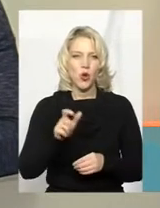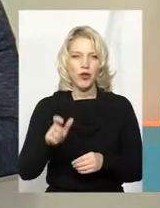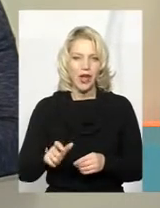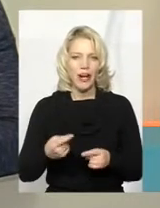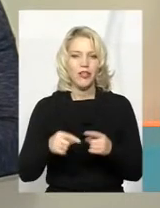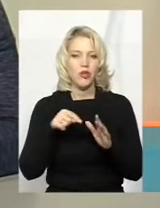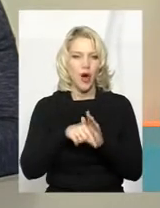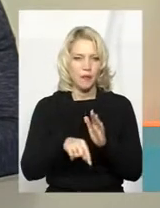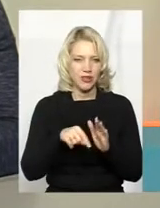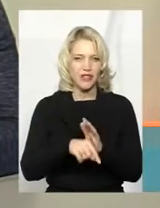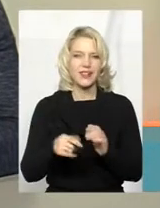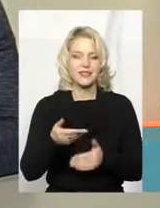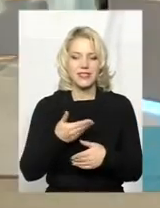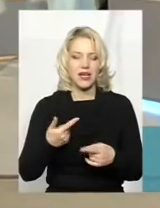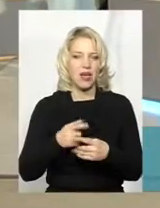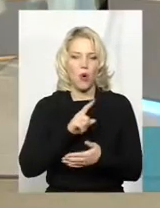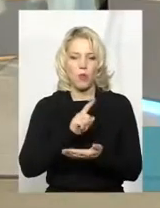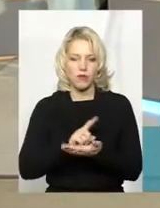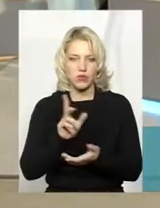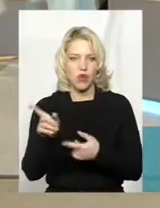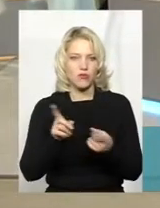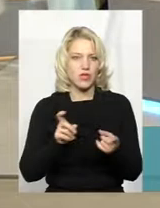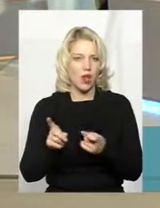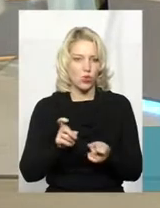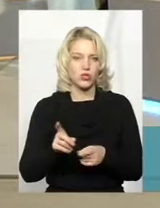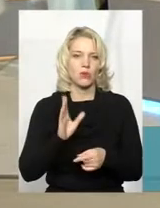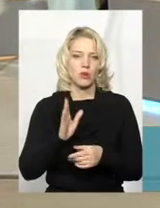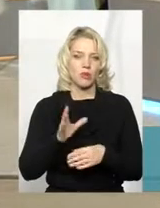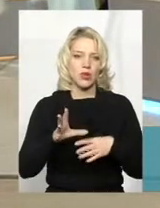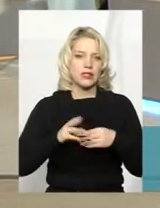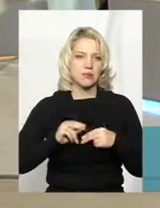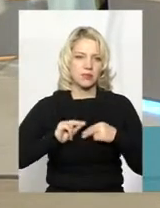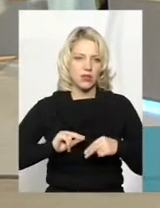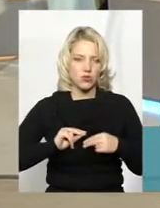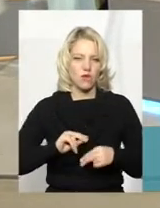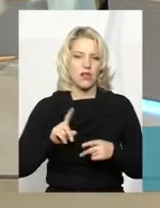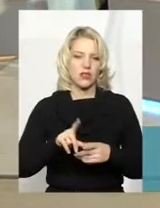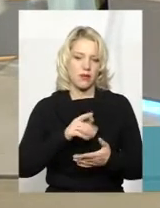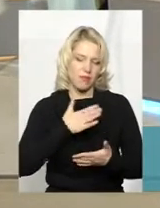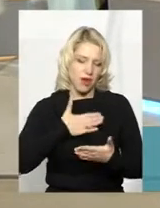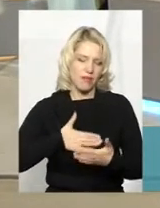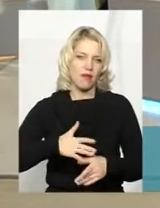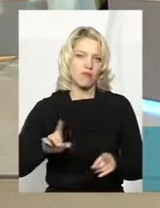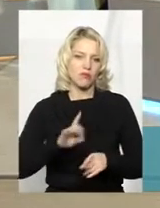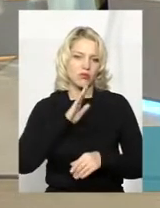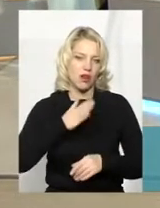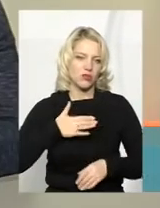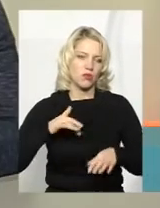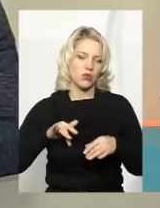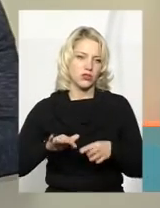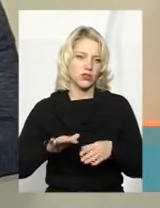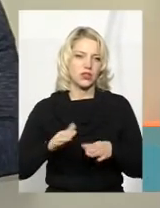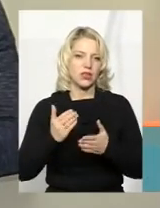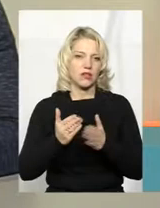Тобто ми їх всіх обов'язково залучимо, будемо з ними працювати. І нам приємно, що наша подія знайшла